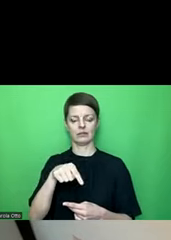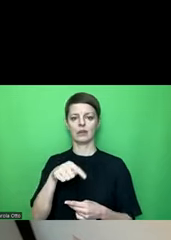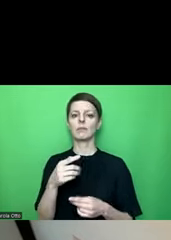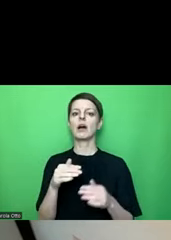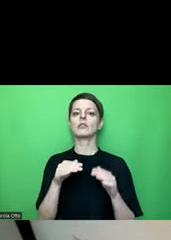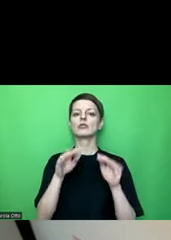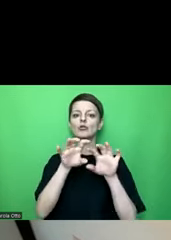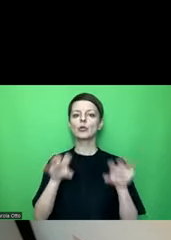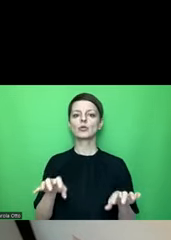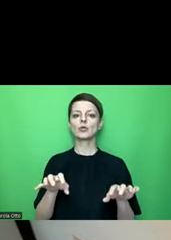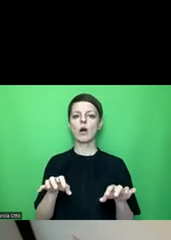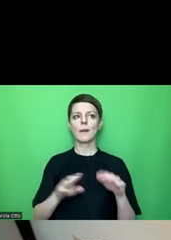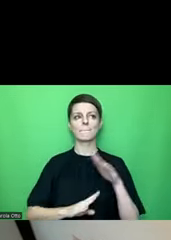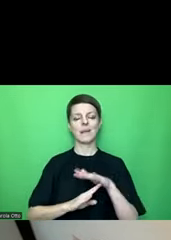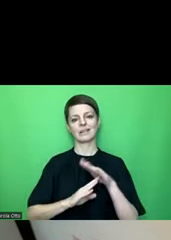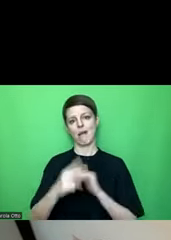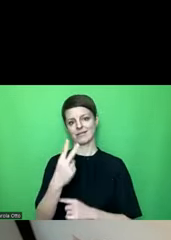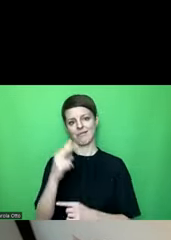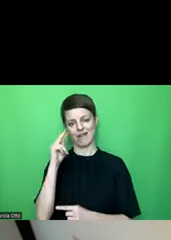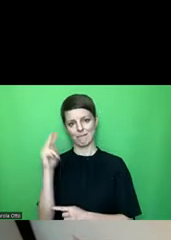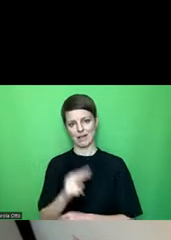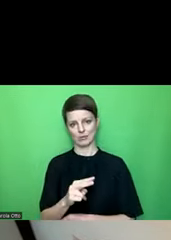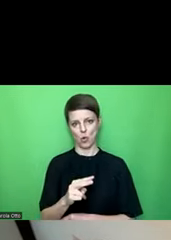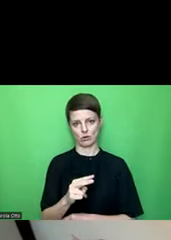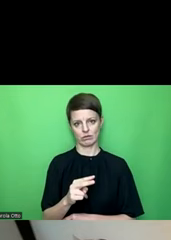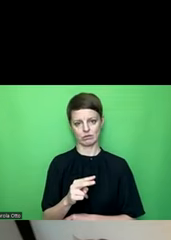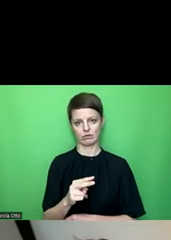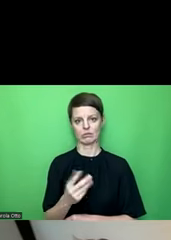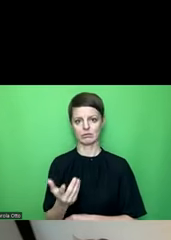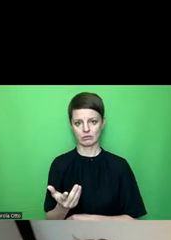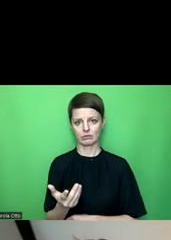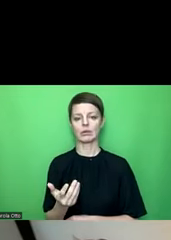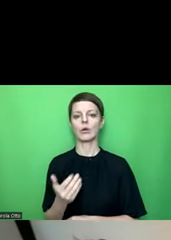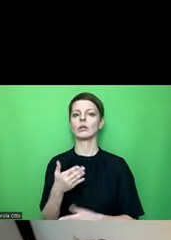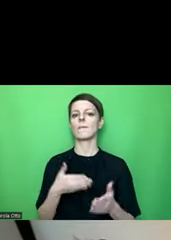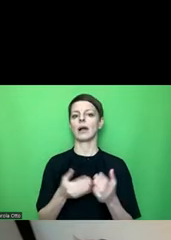Strukturen braucht, maximal zwei Dimensionen, damit es barrierefrei bleibt.